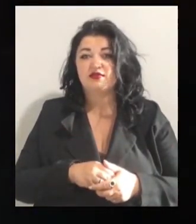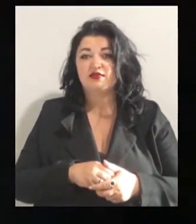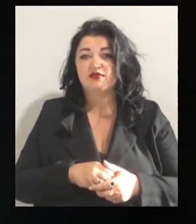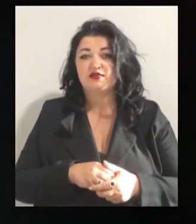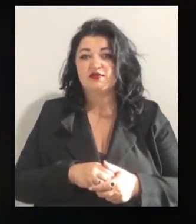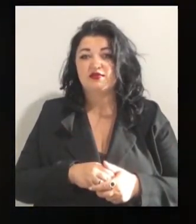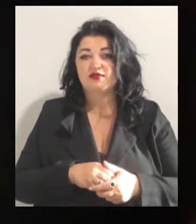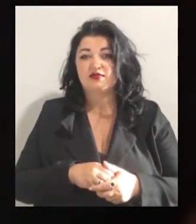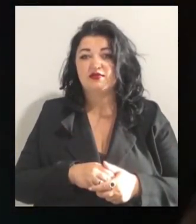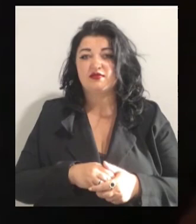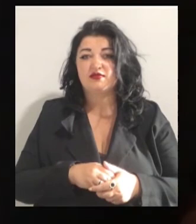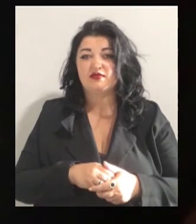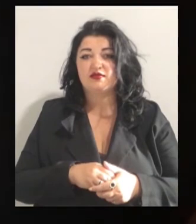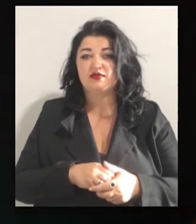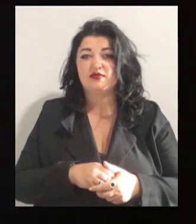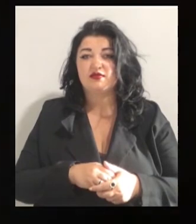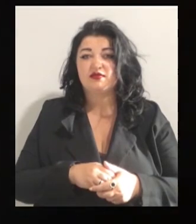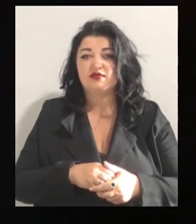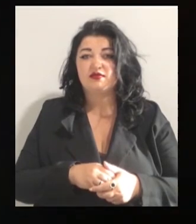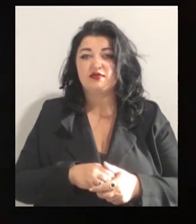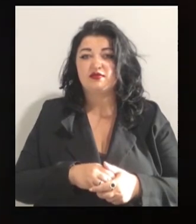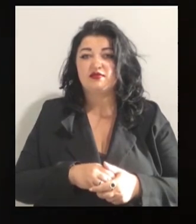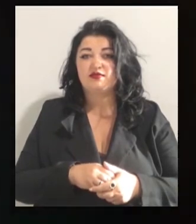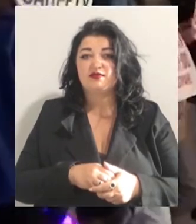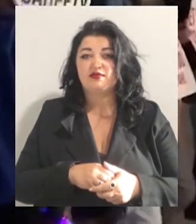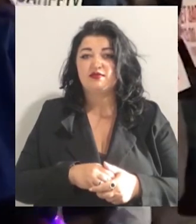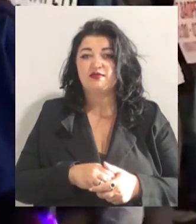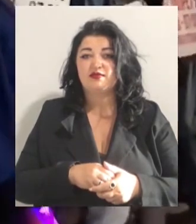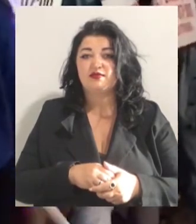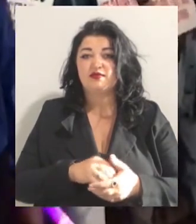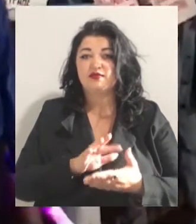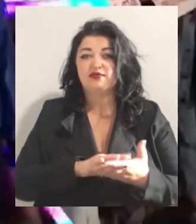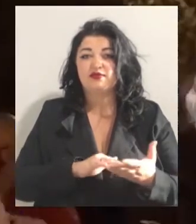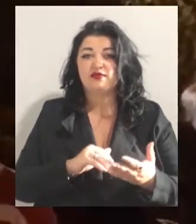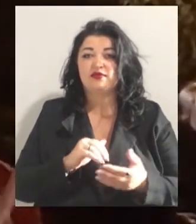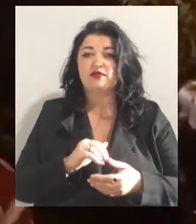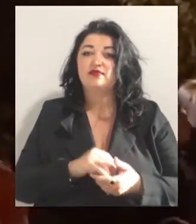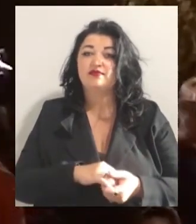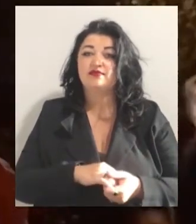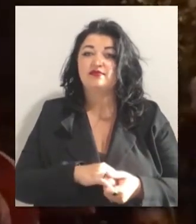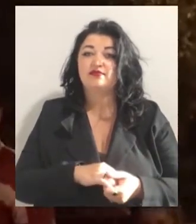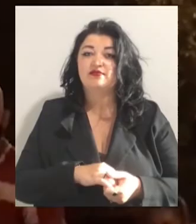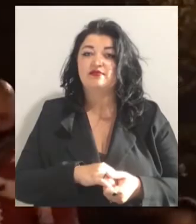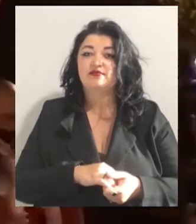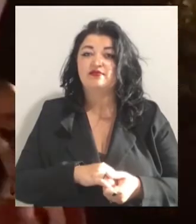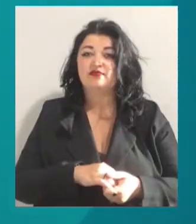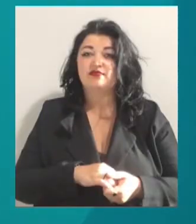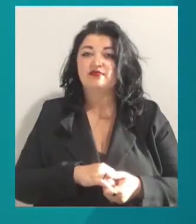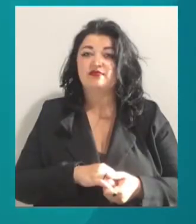Ми не в фільмі. Ми хочемо працювати. Ми встали сидіти вдома. Валентин Блях, новини на Суспільному, Одеса.